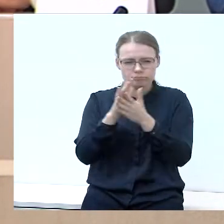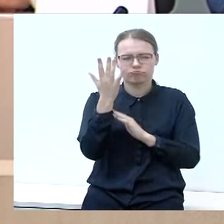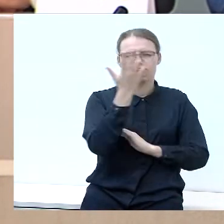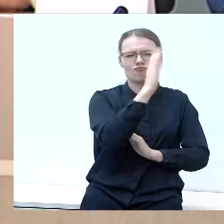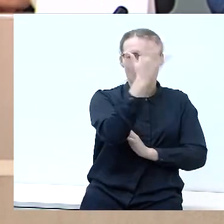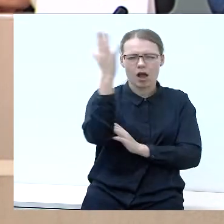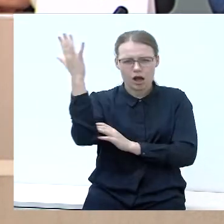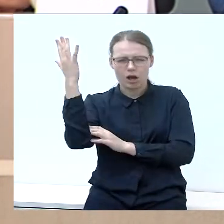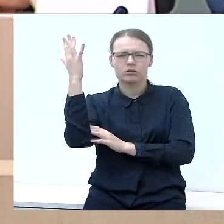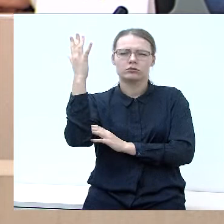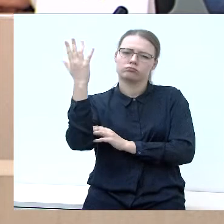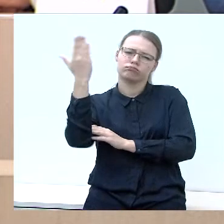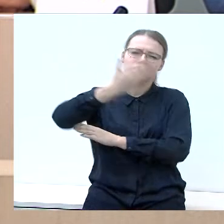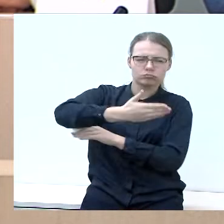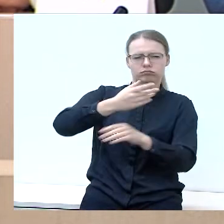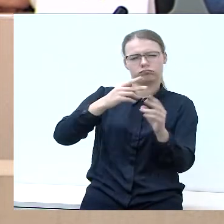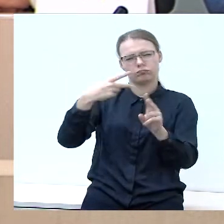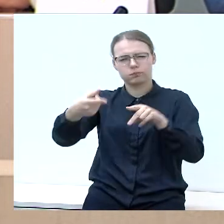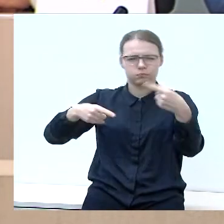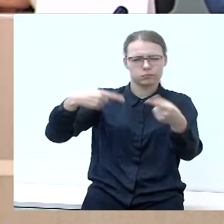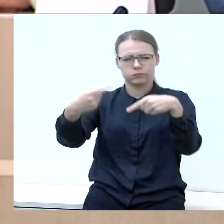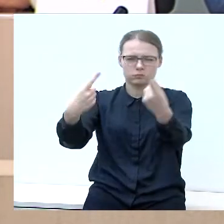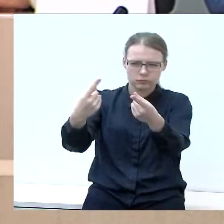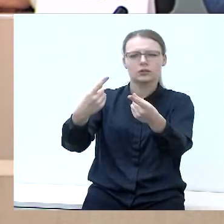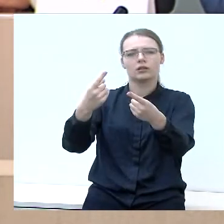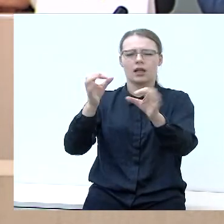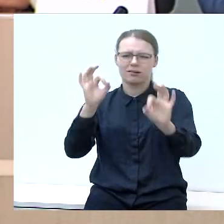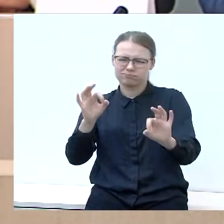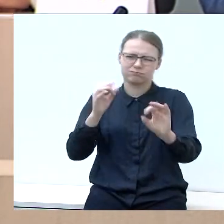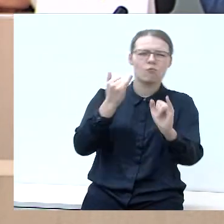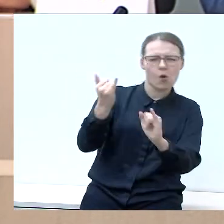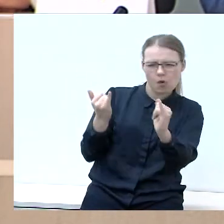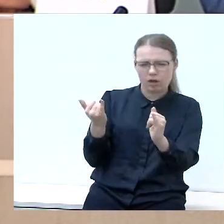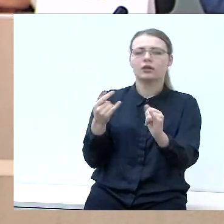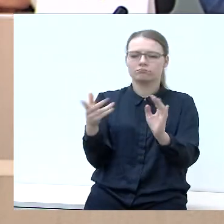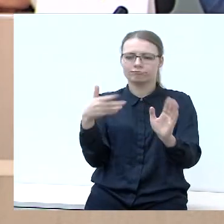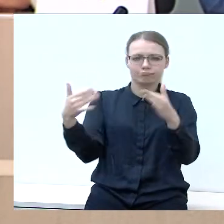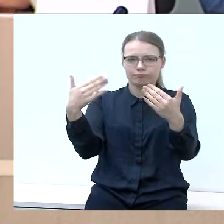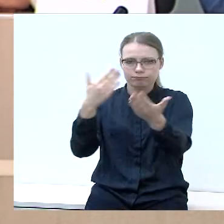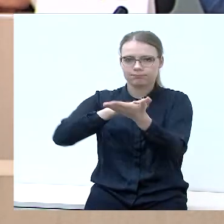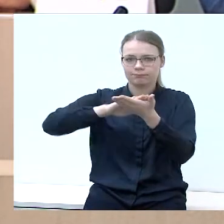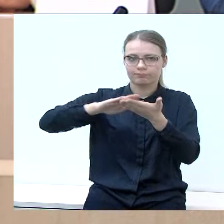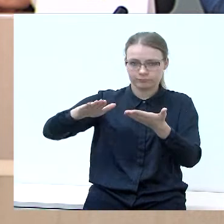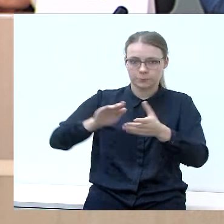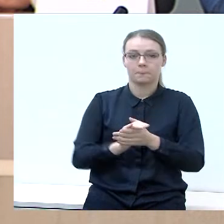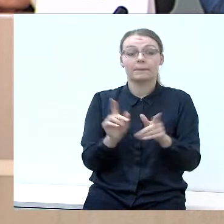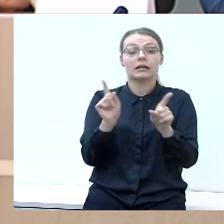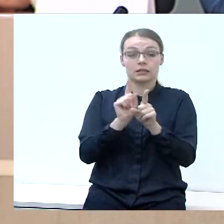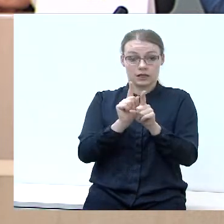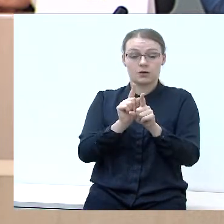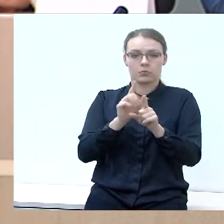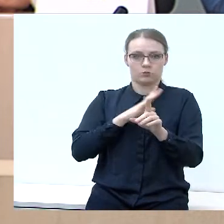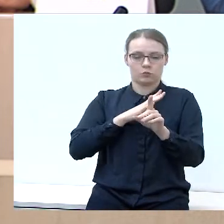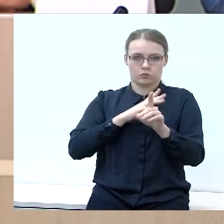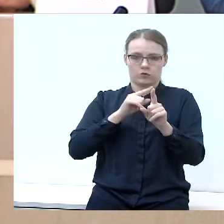įvairiai, vieni išgulė, kiti išvirtė, tinkamai, netinkamai. Ir buvo paskelbtas ir žmonių